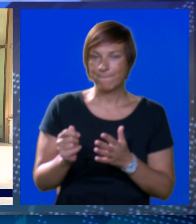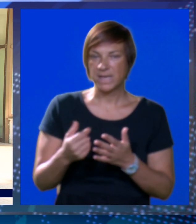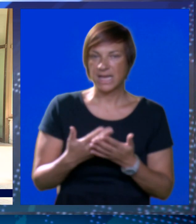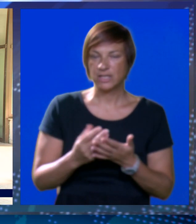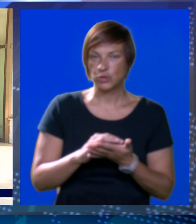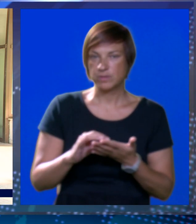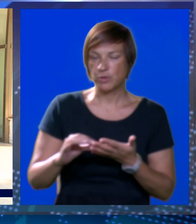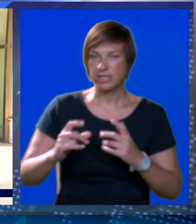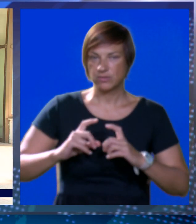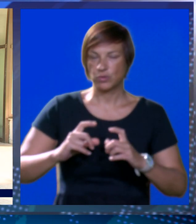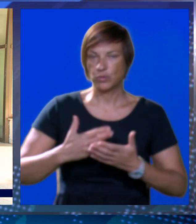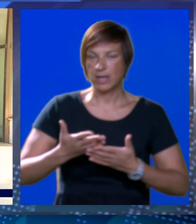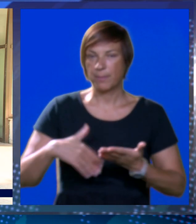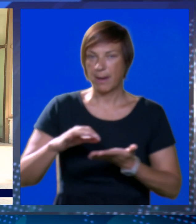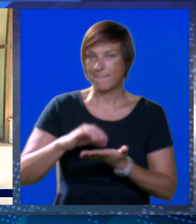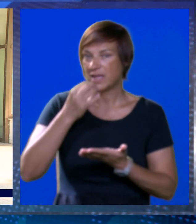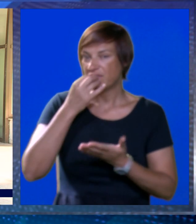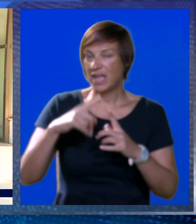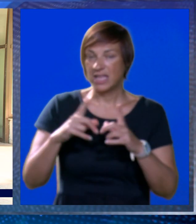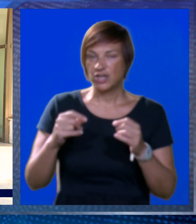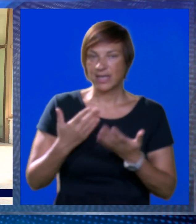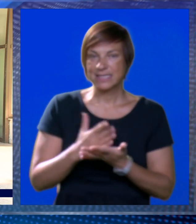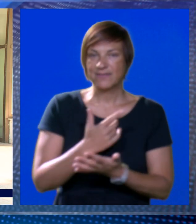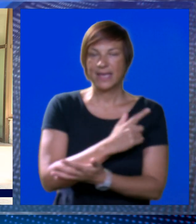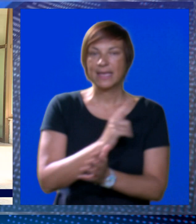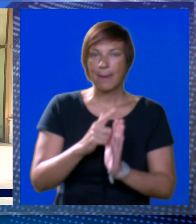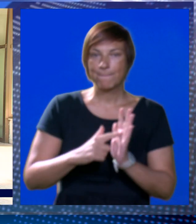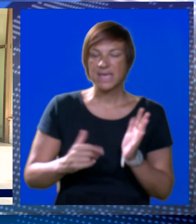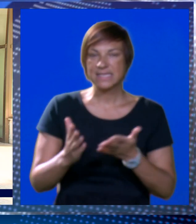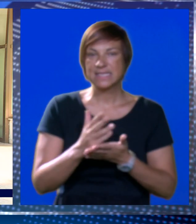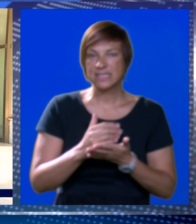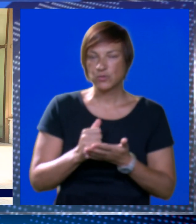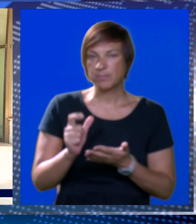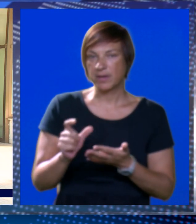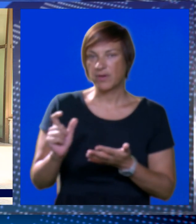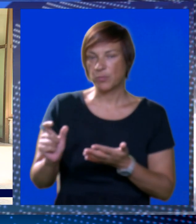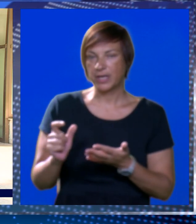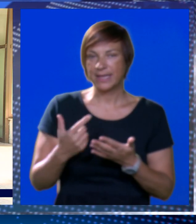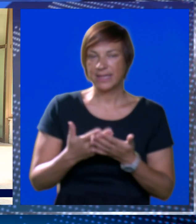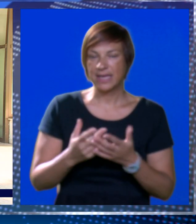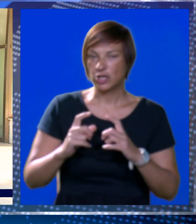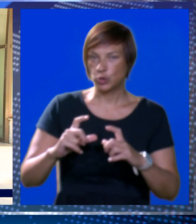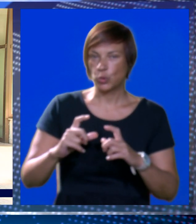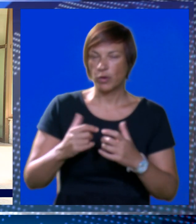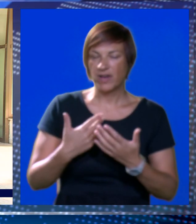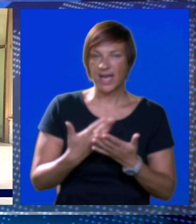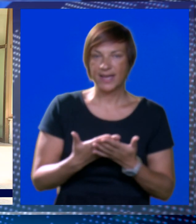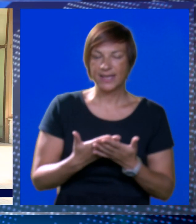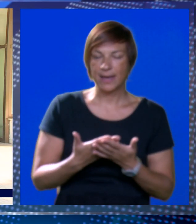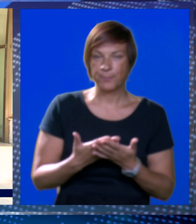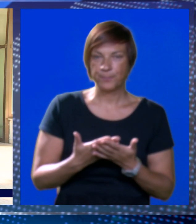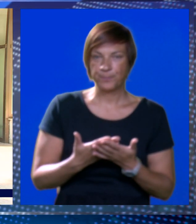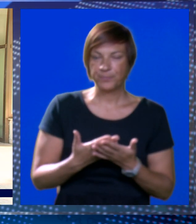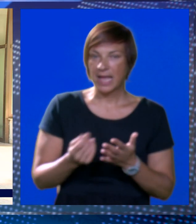sporazumnog duga prema veledrogerijama, već svaki mjesec uspjevamo i dio tekućeg dugovanja, odnosno